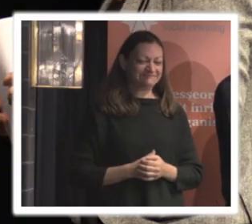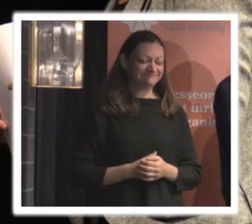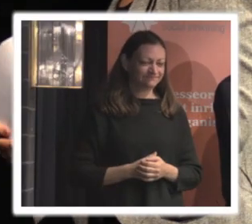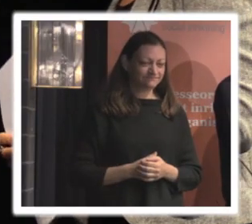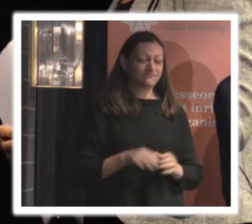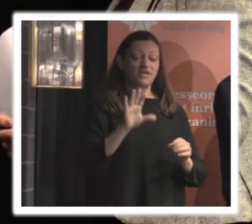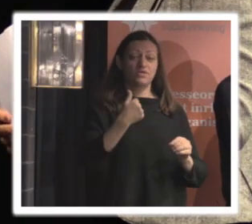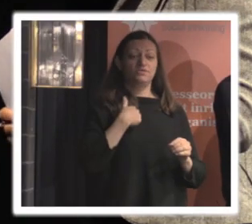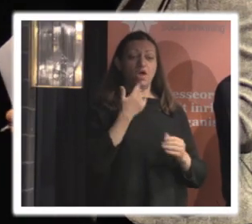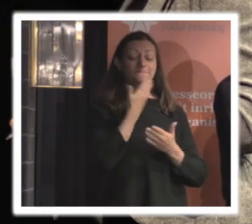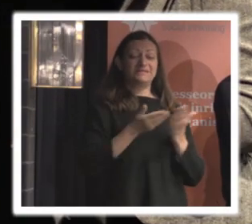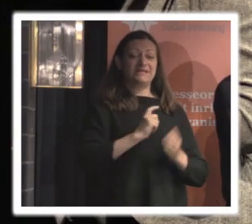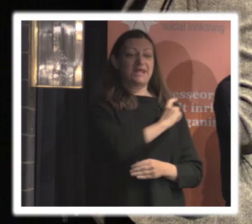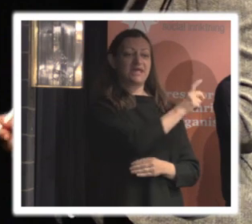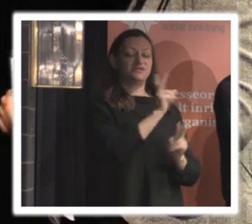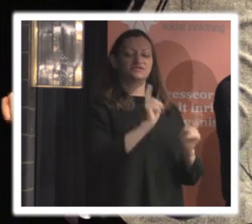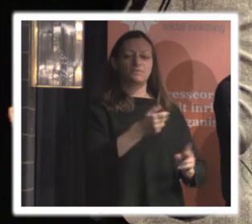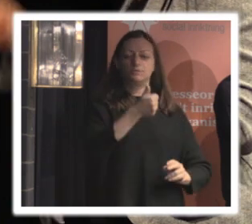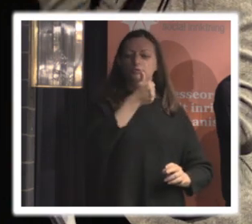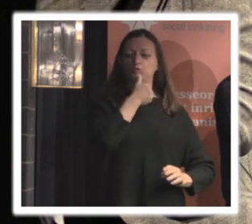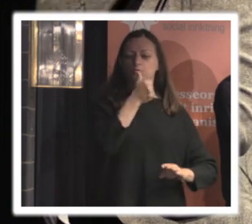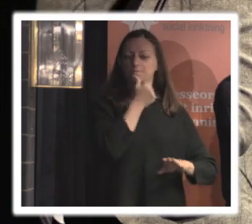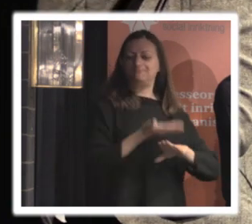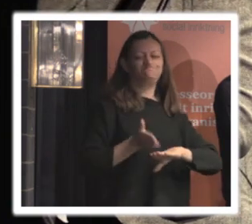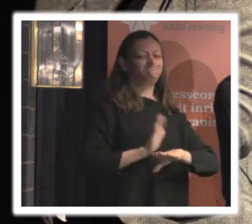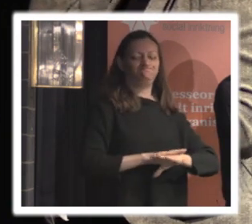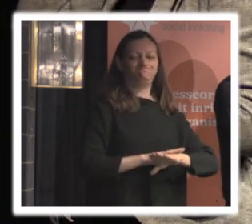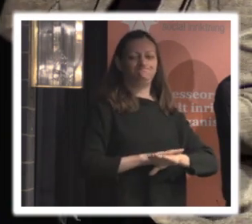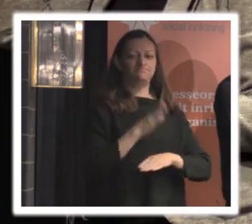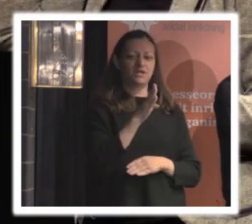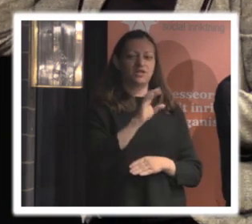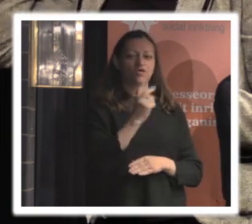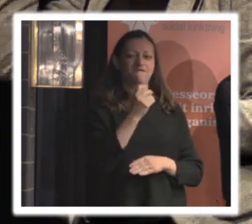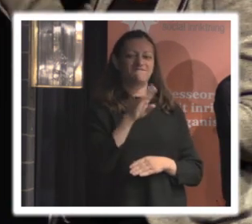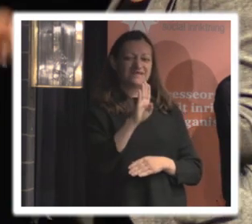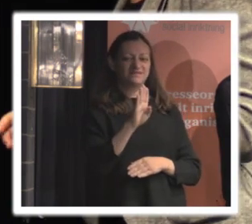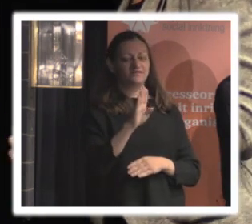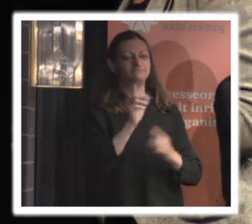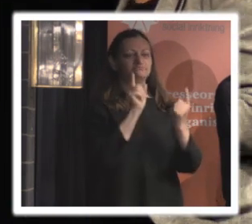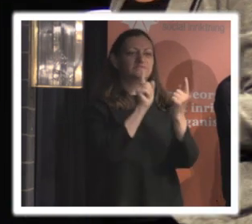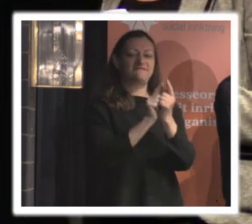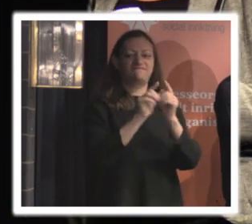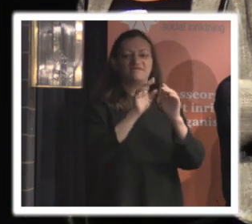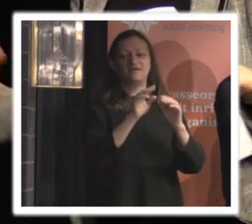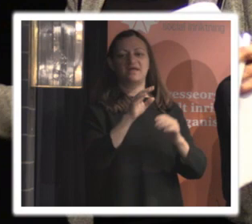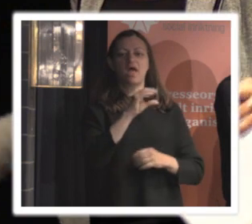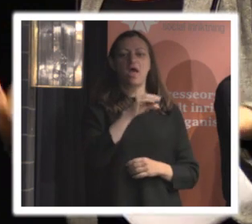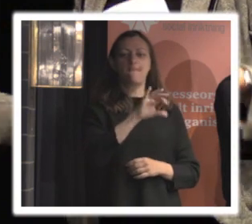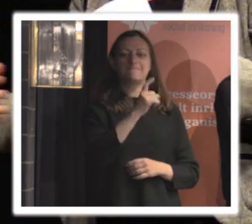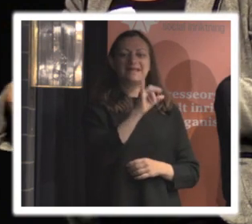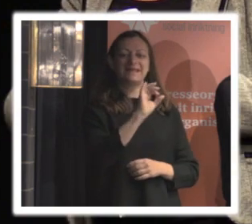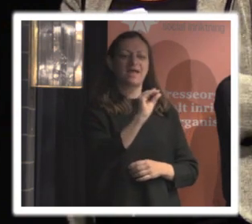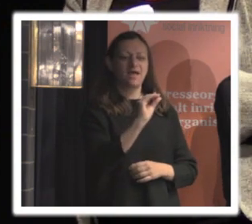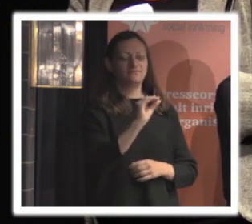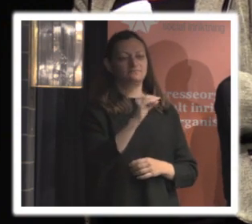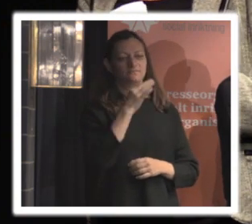Jo jag presenterade er som superexperter och David berättade här i pausen att han har träffat på Amelia och frågat så vilken